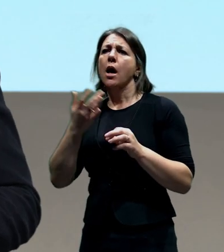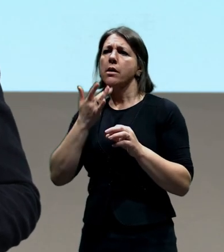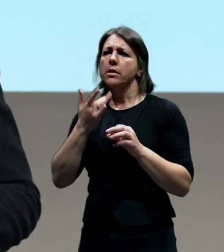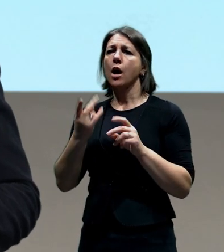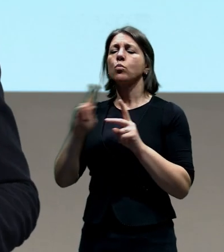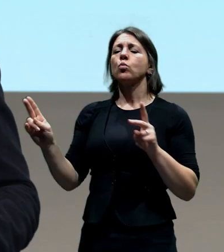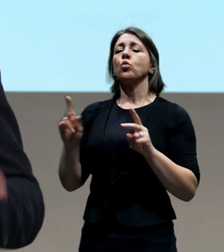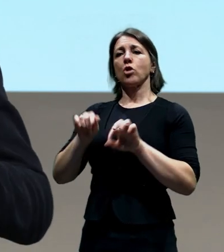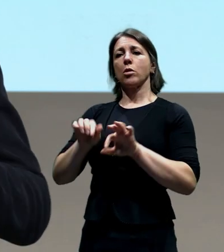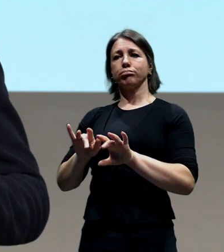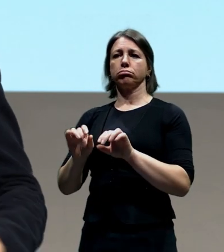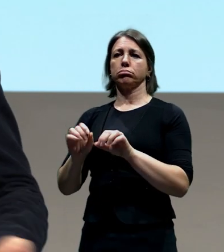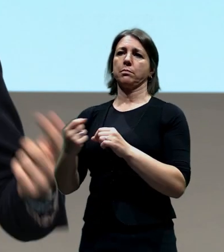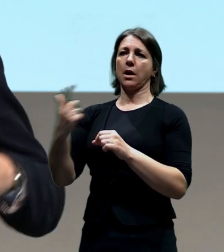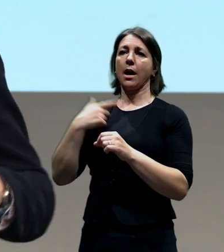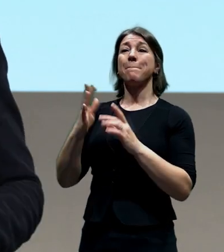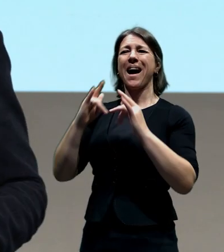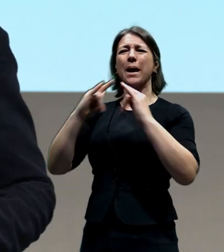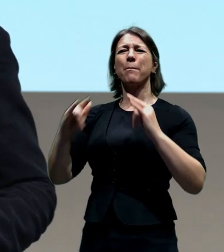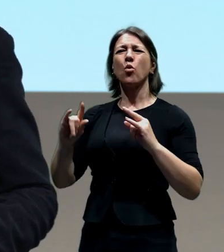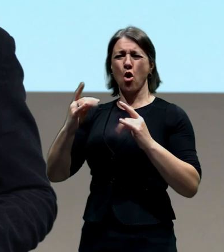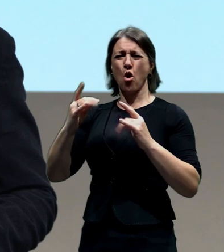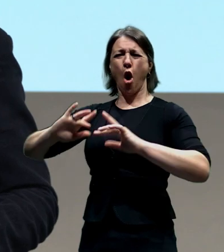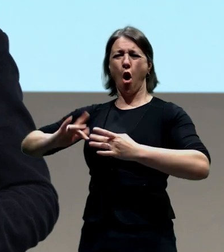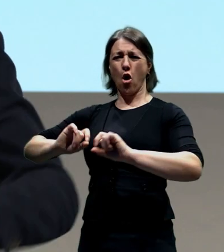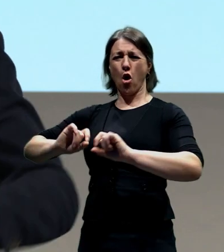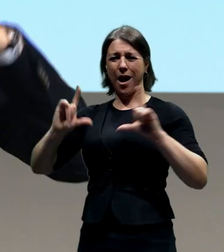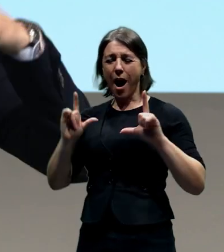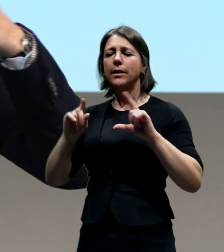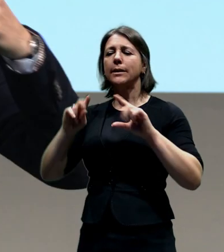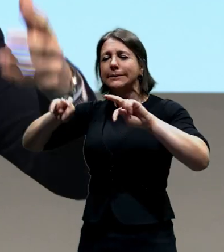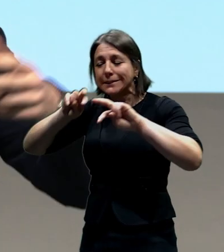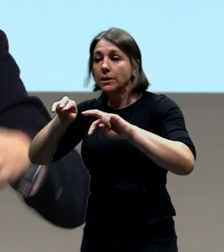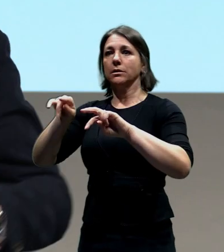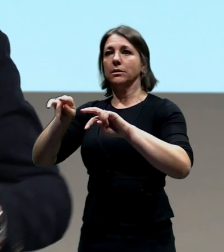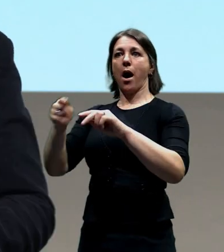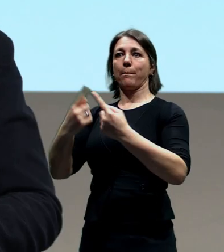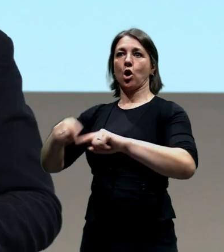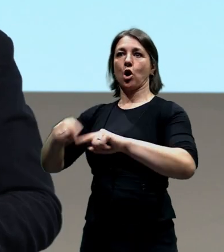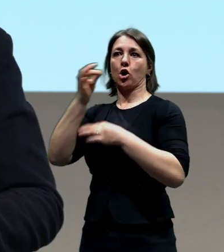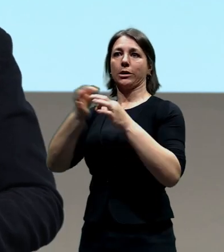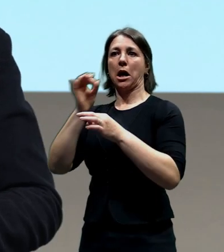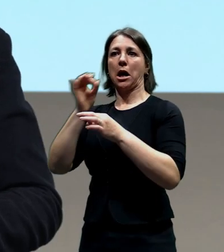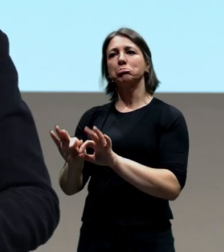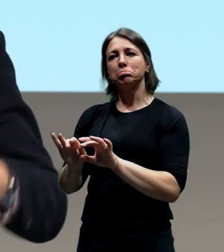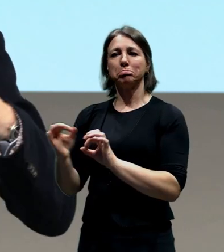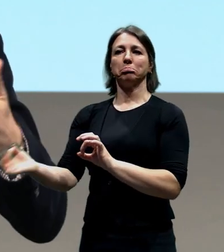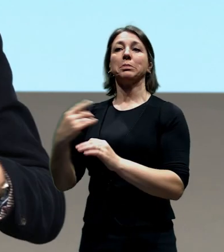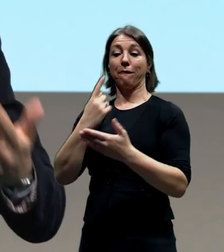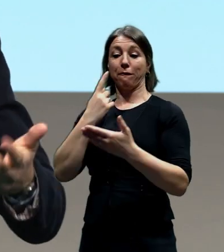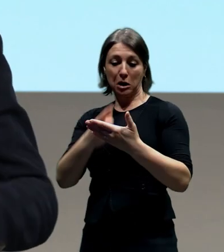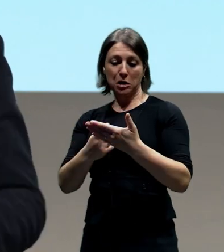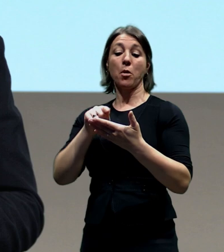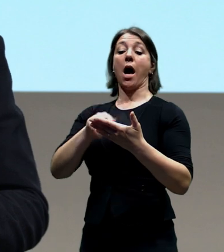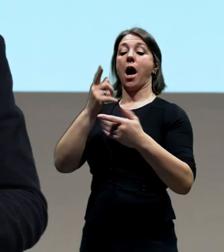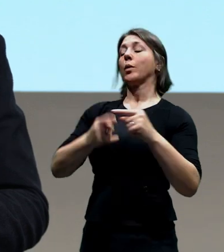.com. Pod heslem Kempuj online se dostanete do naší četovací místnosti, tam můžete pokládat ty otázky, my je uvidíme a